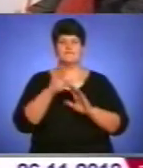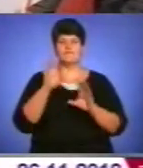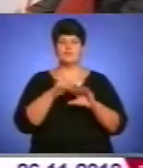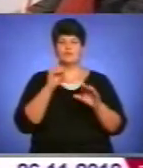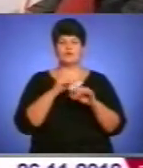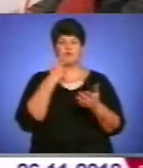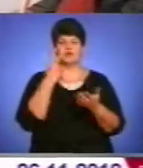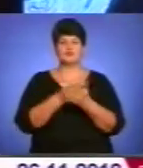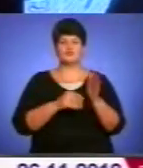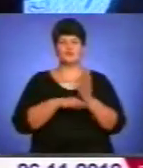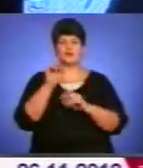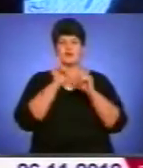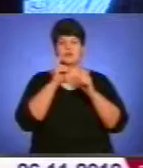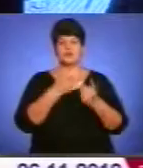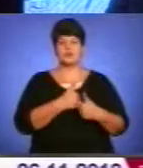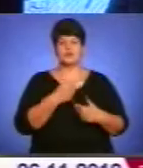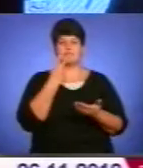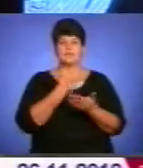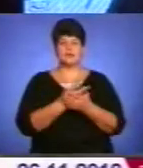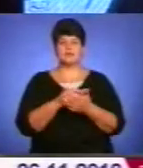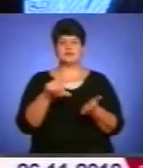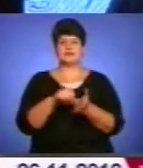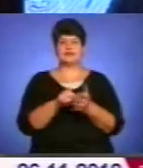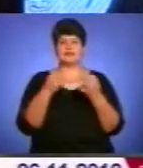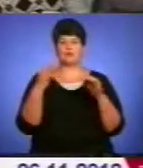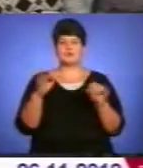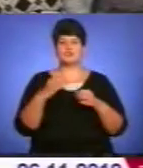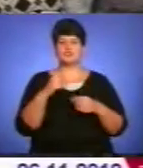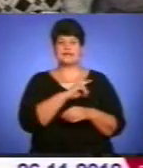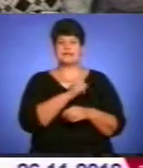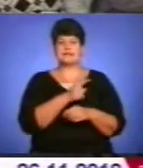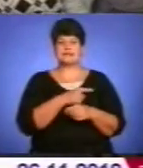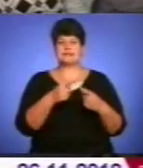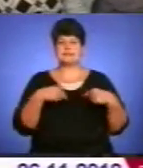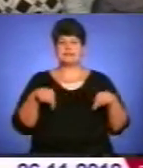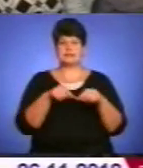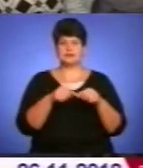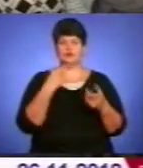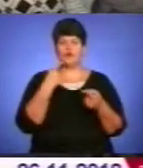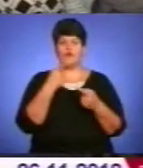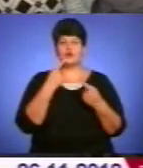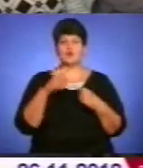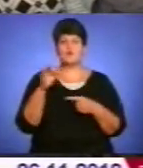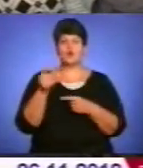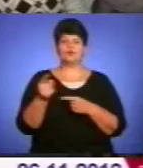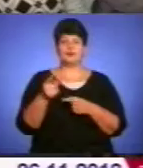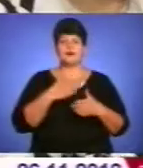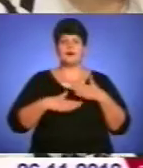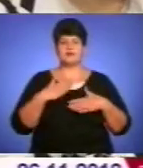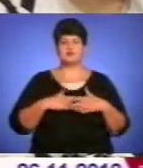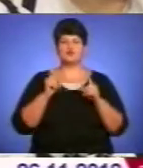що у Верховній Раді хоче бачити представників демократичних сил. Якщо говорити про Тернопільщину, так я радий, що 5